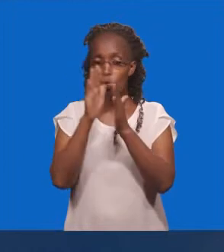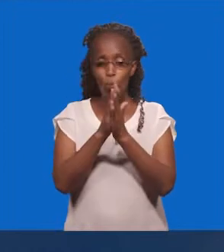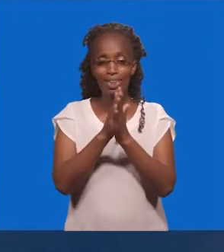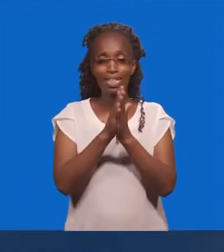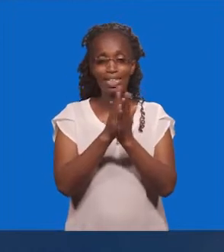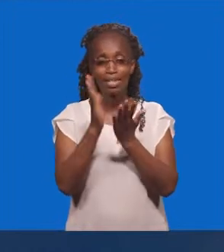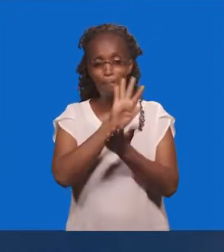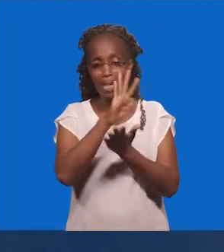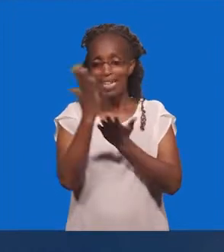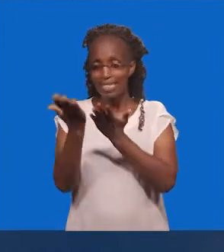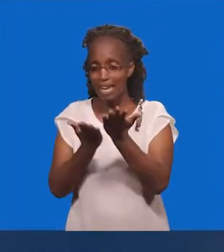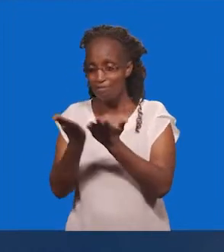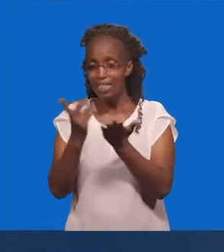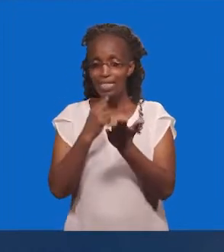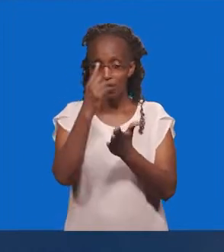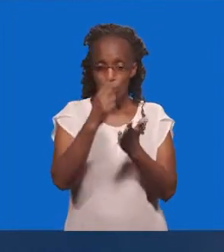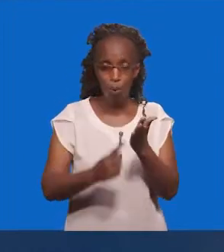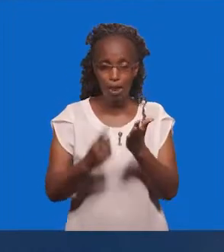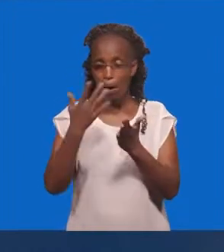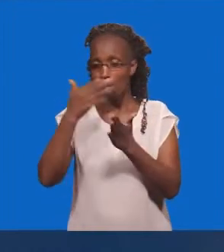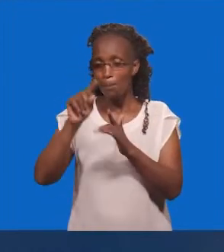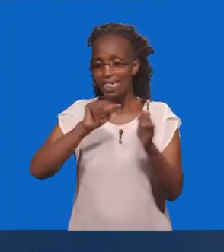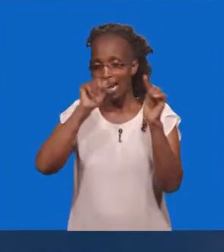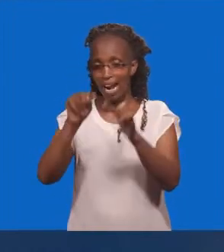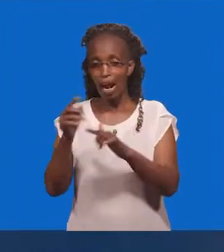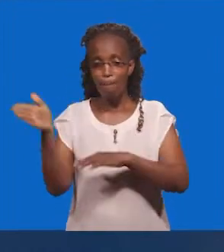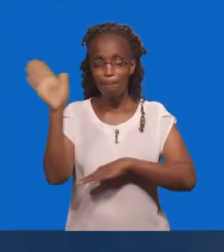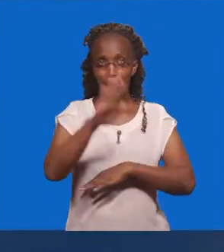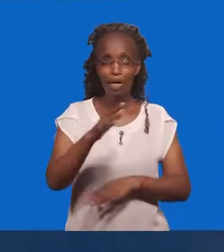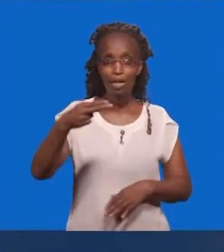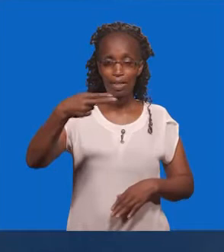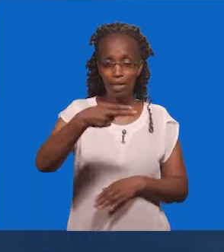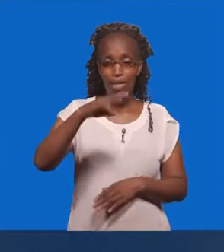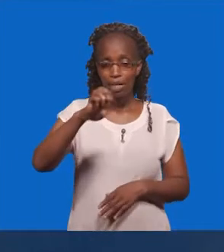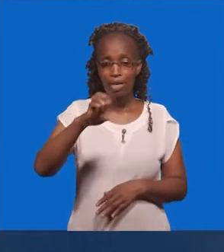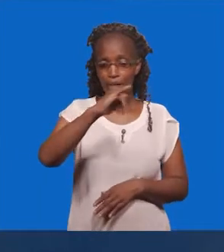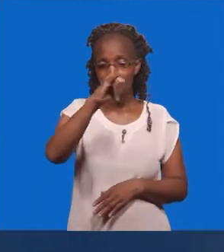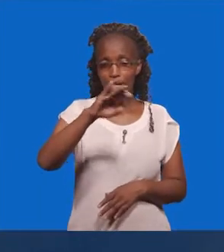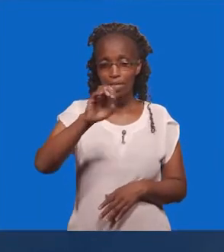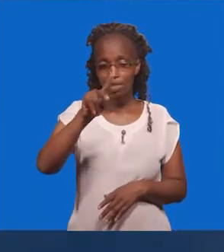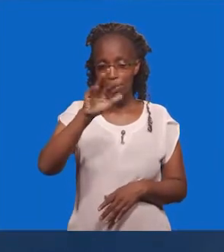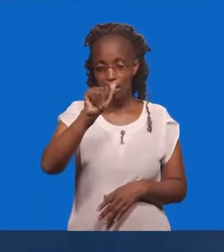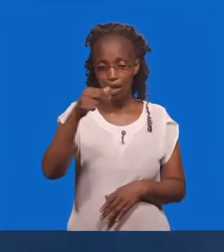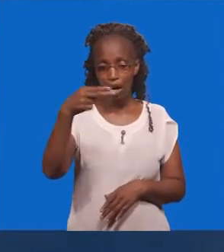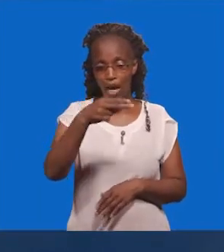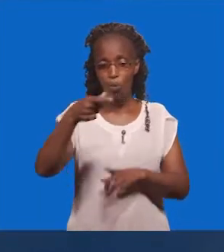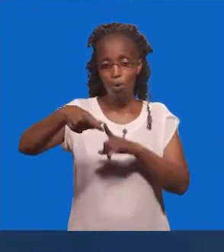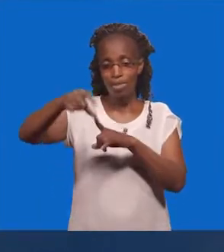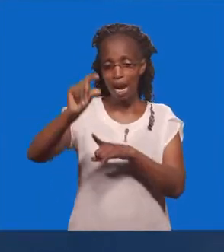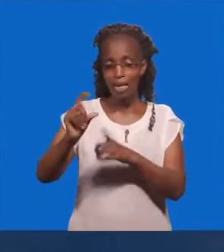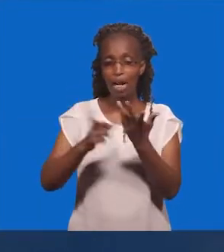Hakaweza Kumuambia Yakuamba Tena Arudi Na Ezekia Hakaweza Kuongesewa Miaka